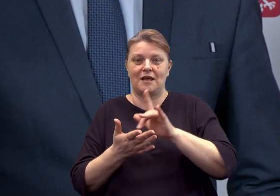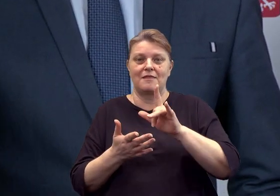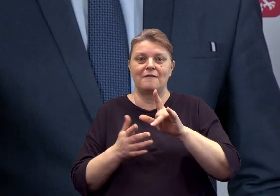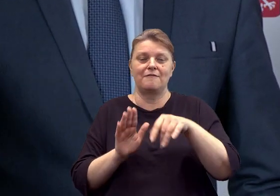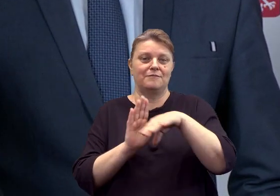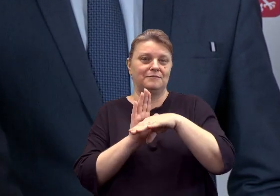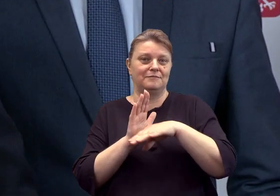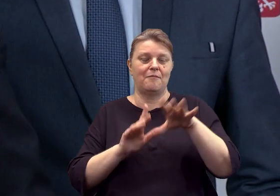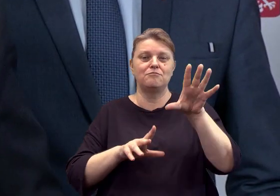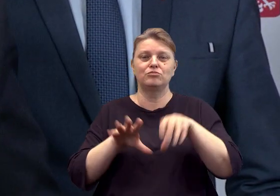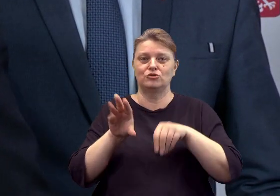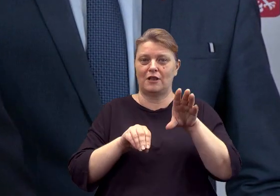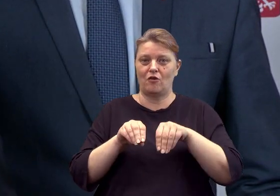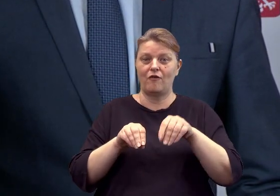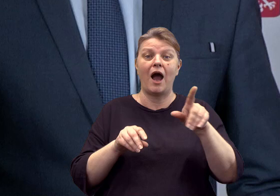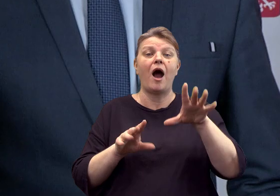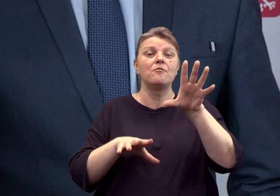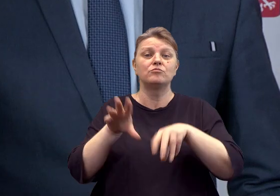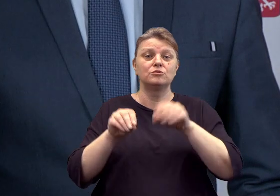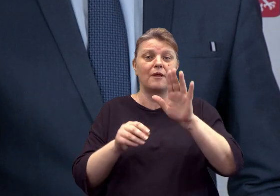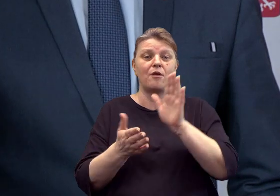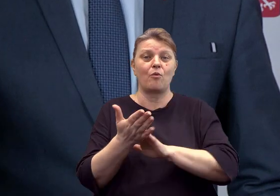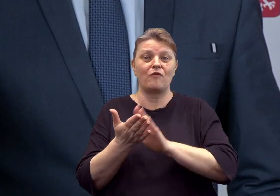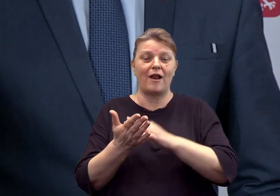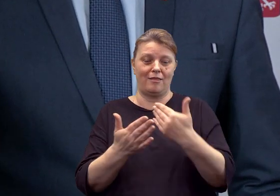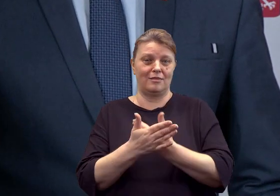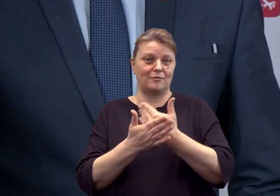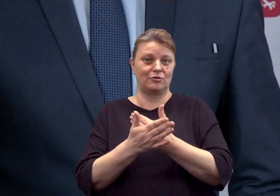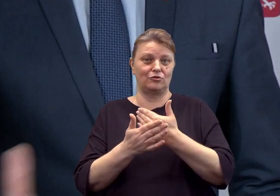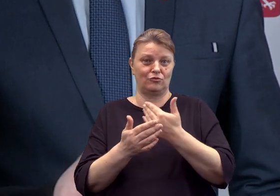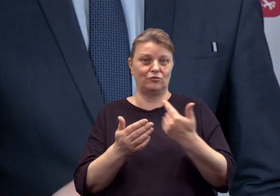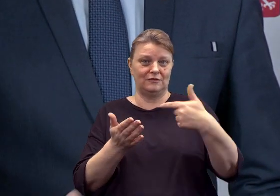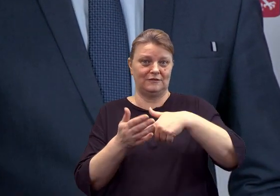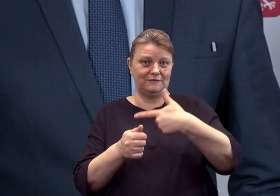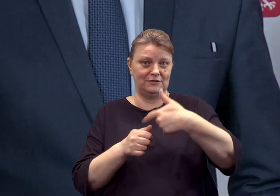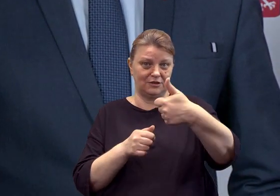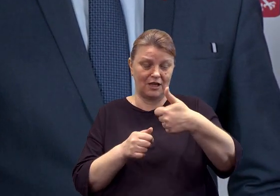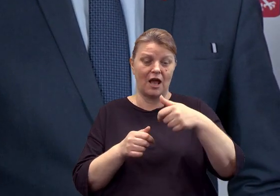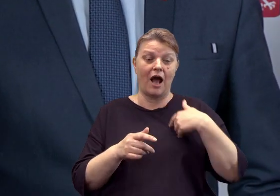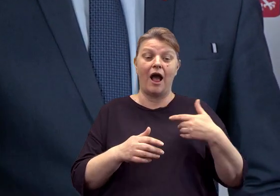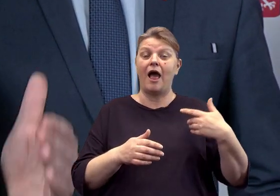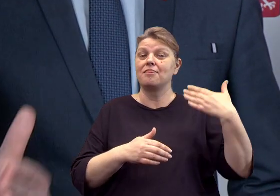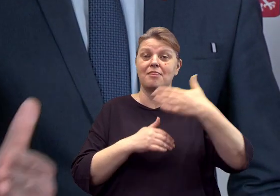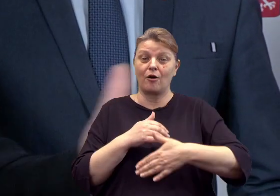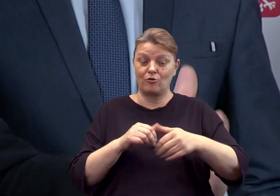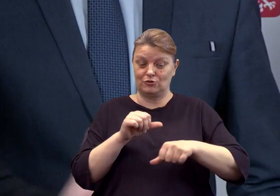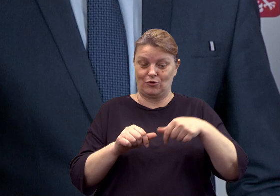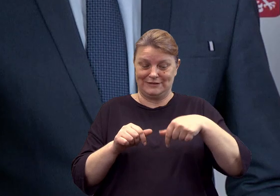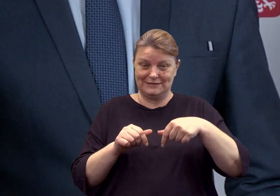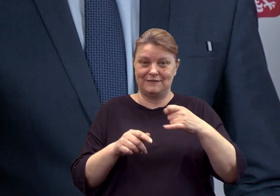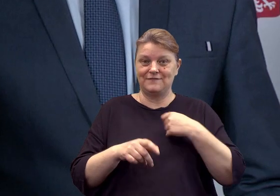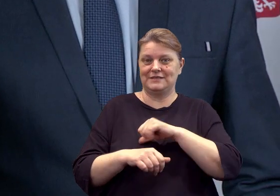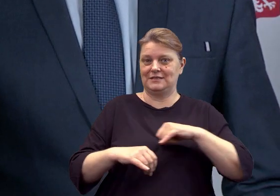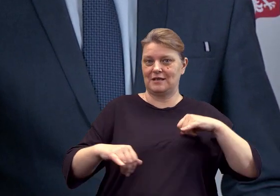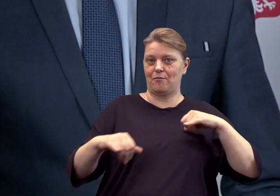Przypomnę, budżet będzie uchwalany gdzieś na początku przyszłego roku, pod koniec tego roku w samorządach. To jest ten horyzont